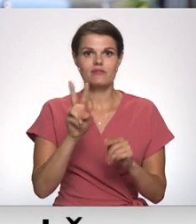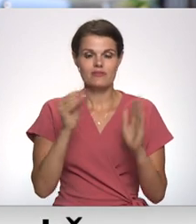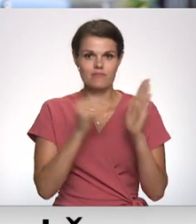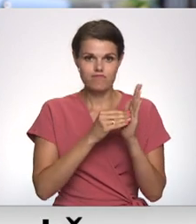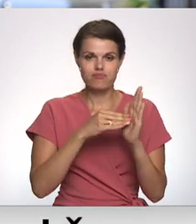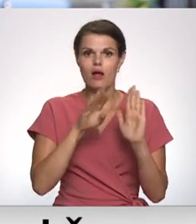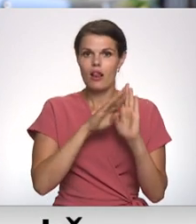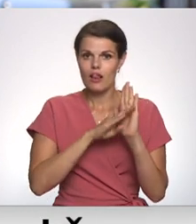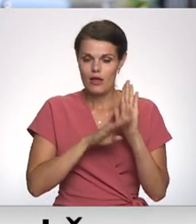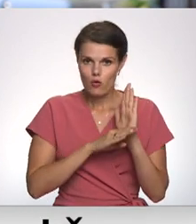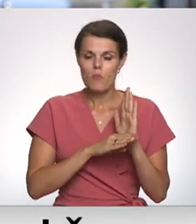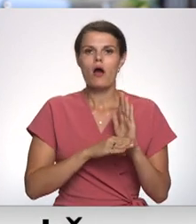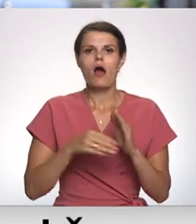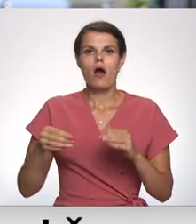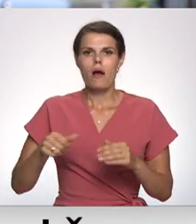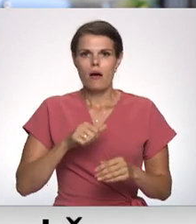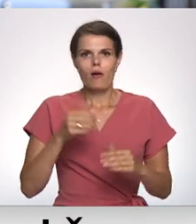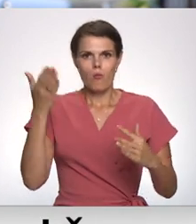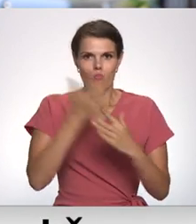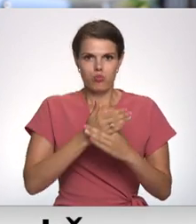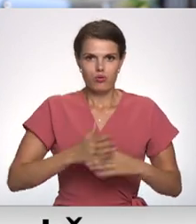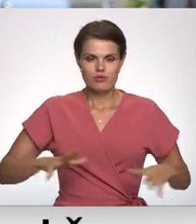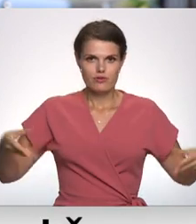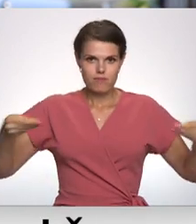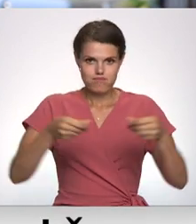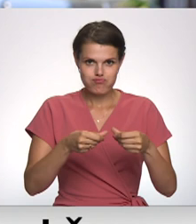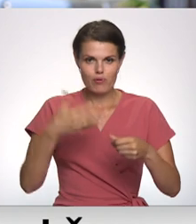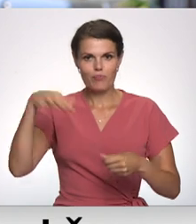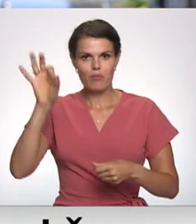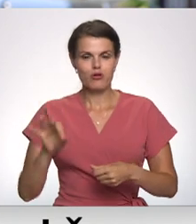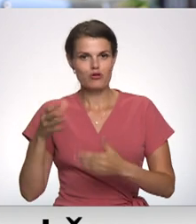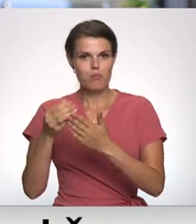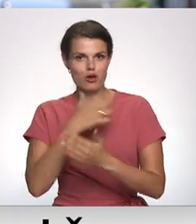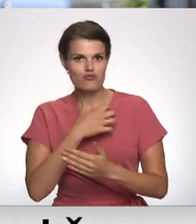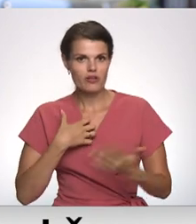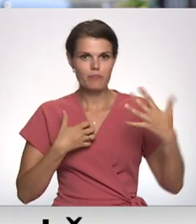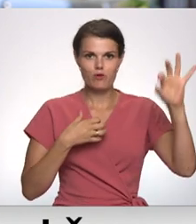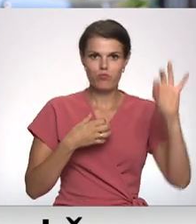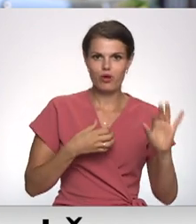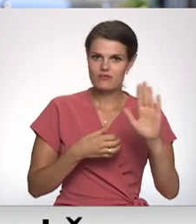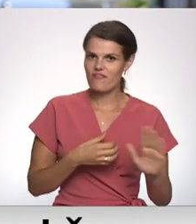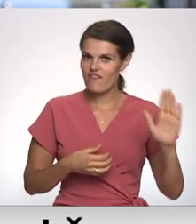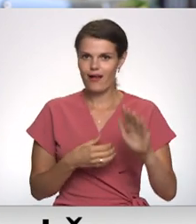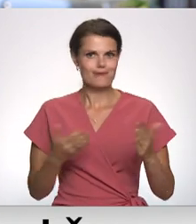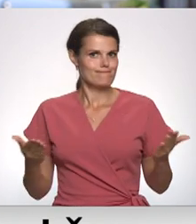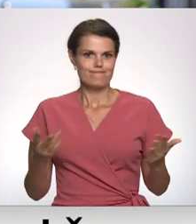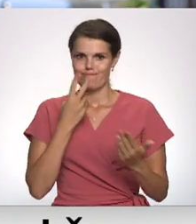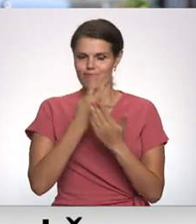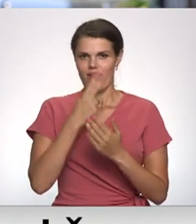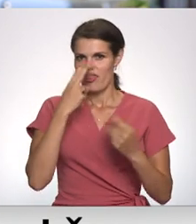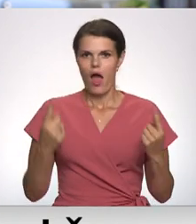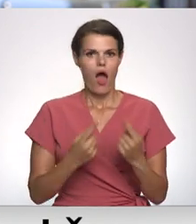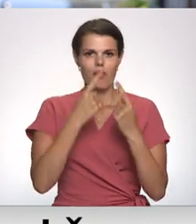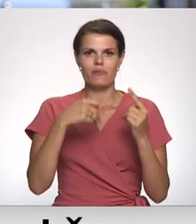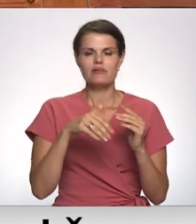likuma, ka finansē pusē uz pusēm, 50% pašvalde, 50% valsts, tad manuprāt tas arī neatbilst